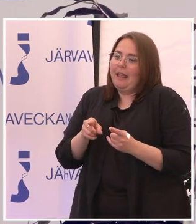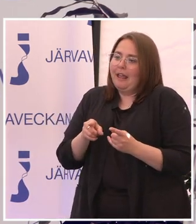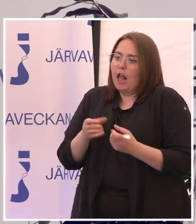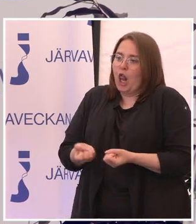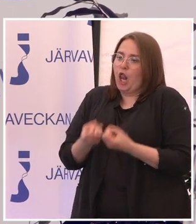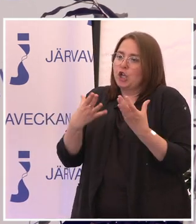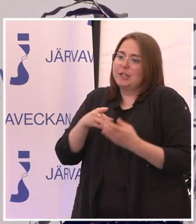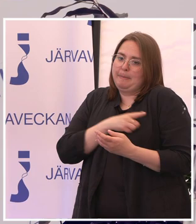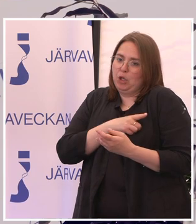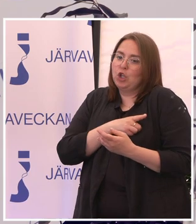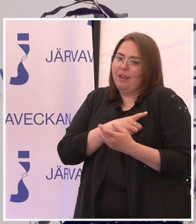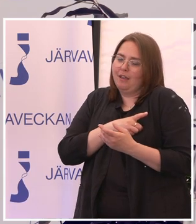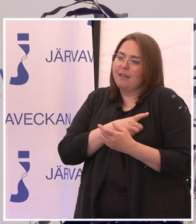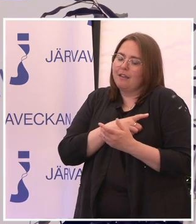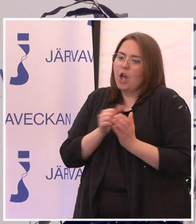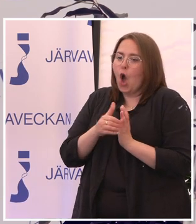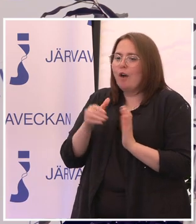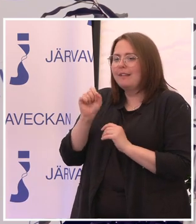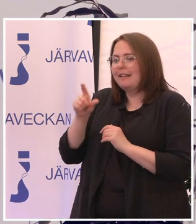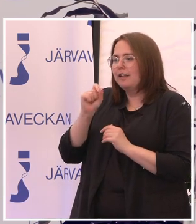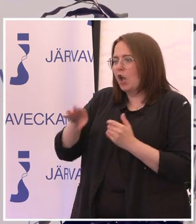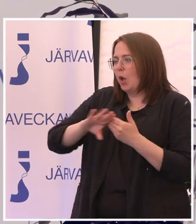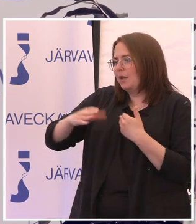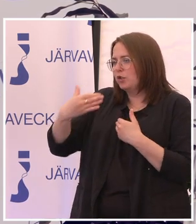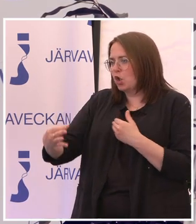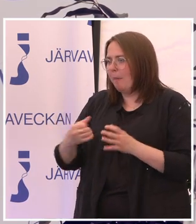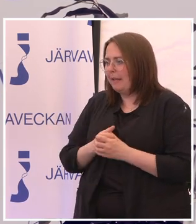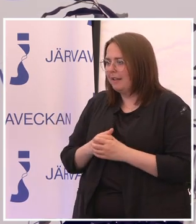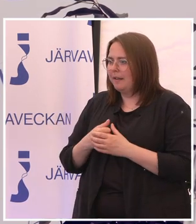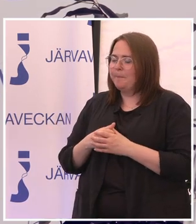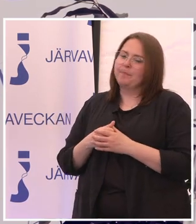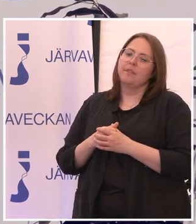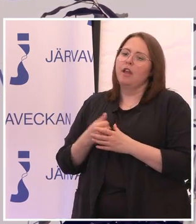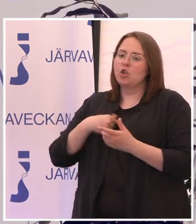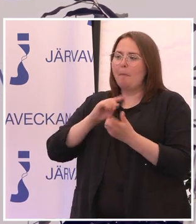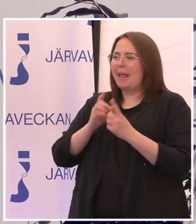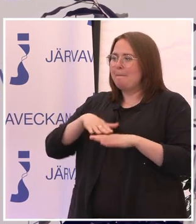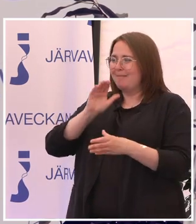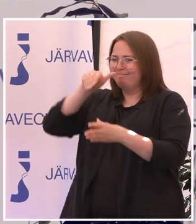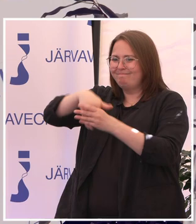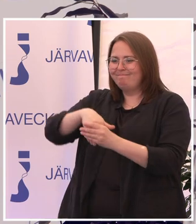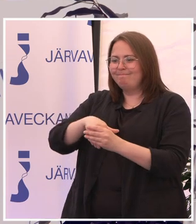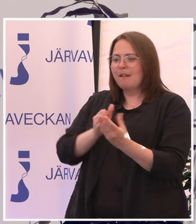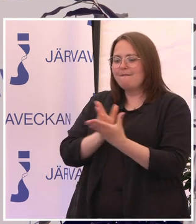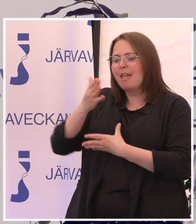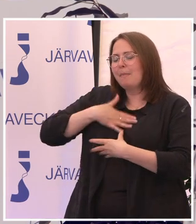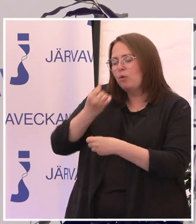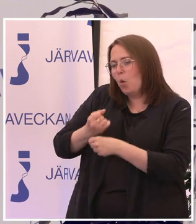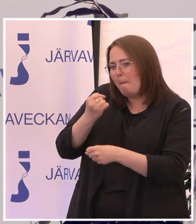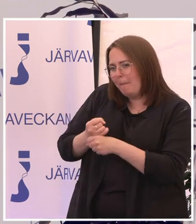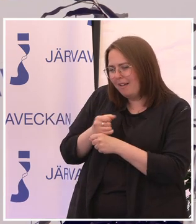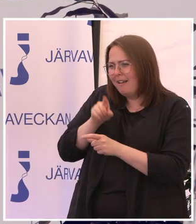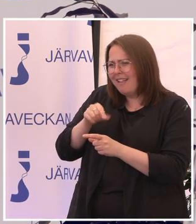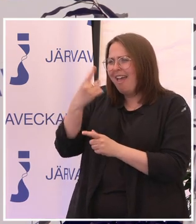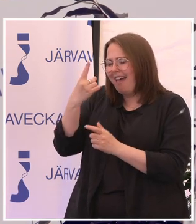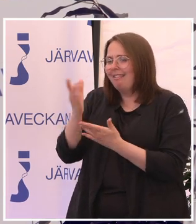lösa väldigt mycket av det här digitala utanförskapet jag blir innanför genom arbete. Så det är en sån där grej